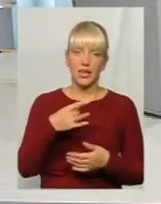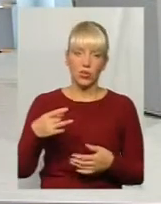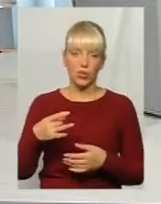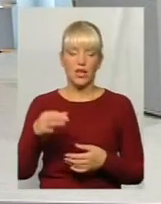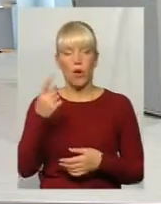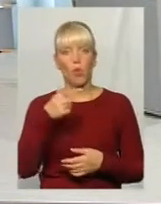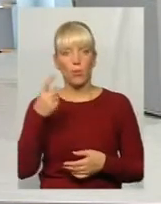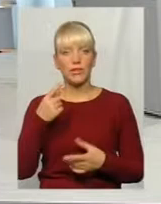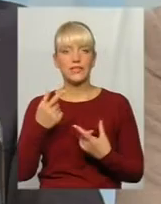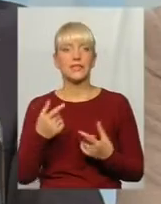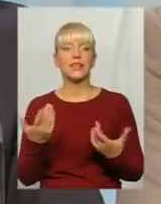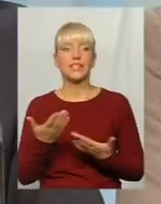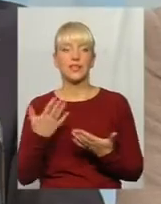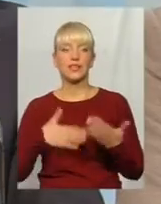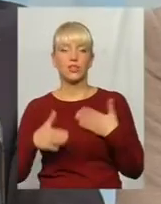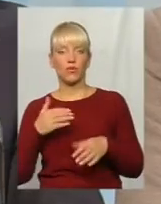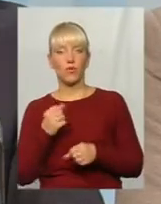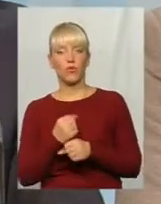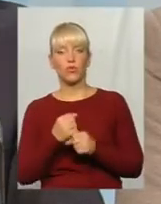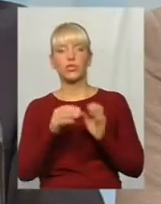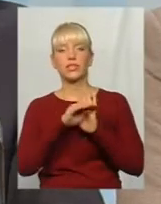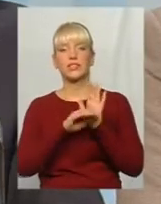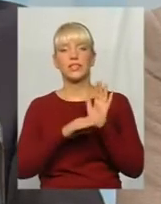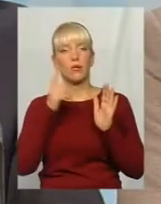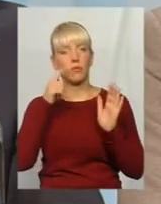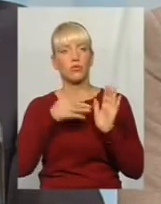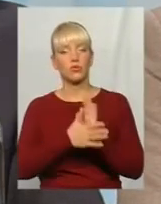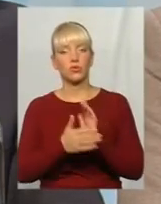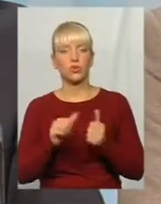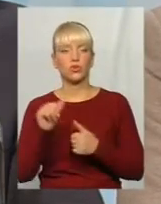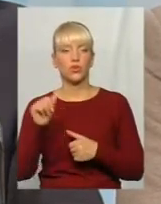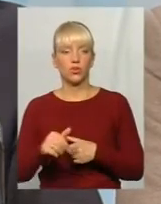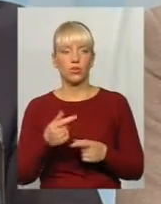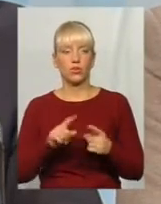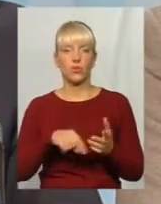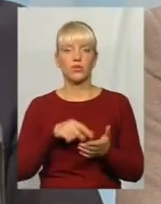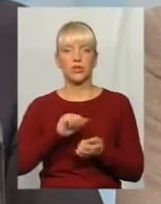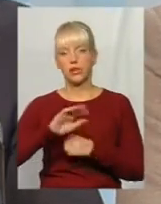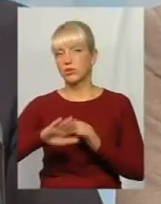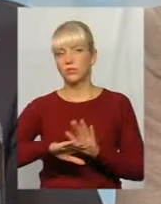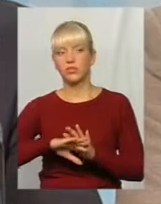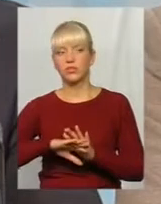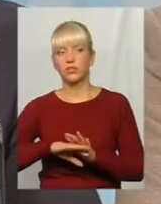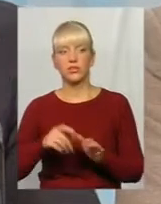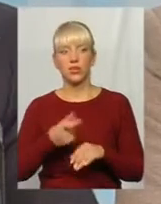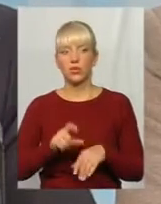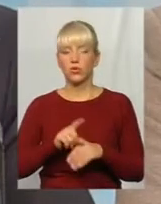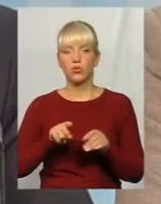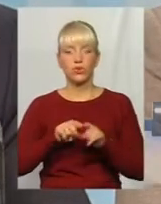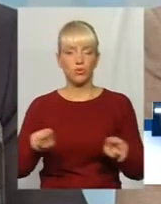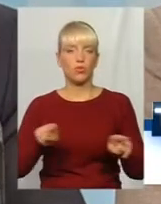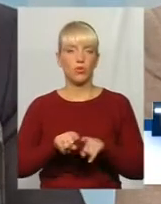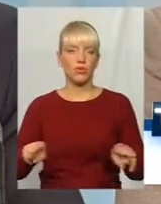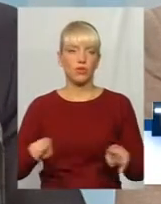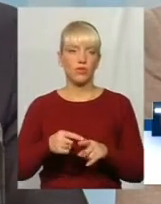райони, які задоволені роботою в системі прозору. Зокрема, місто Кам'янець-Подільський. Дуже задоволений міський